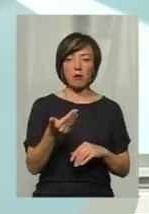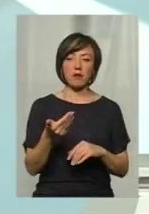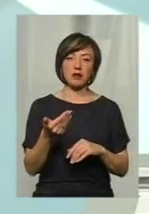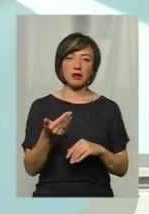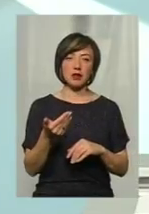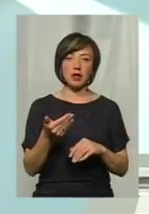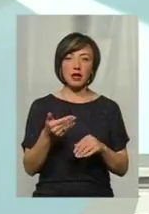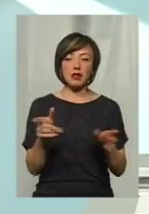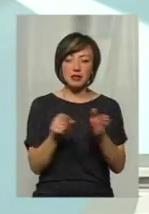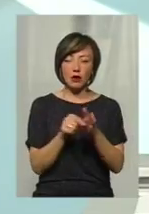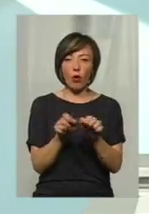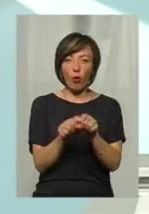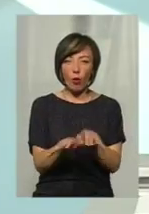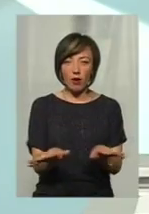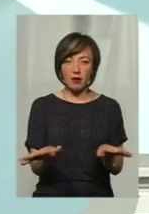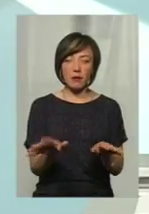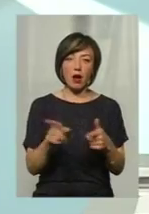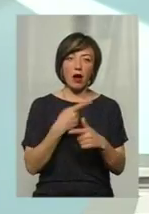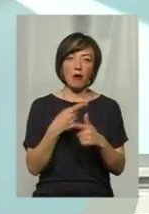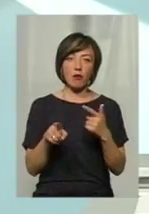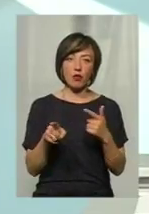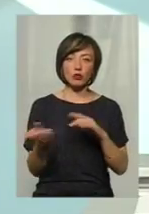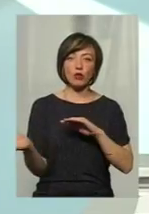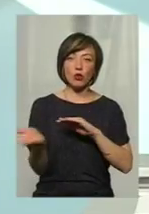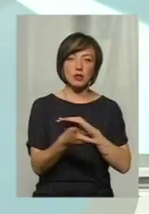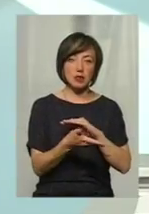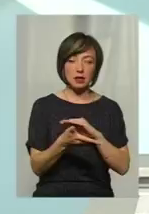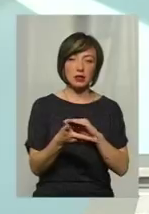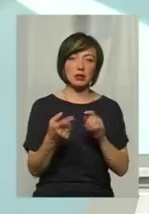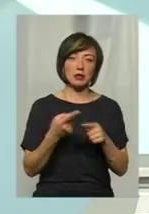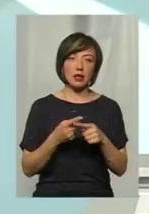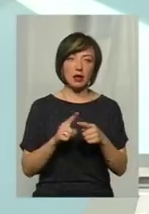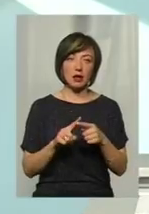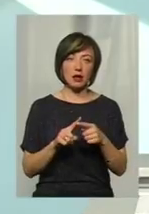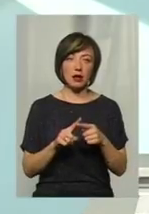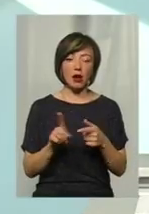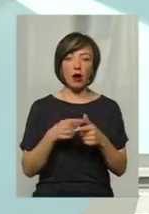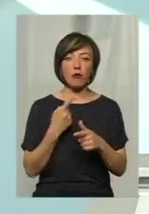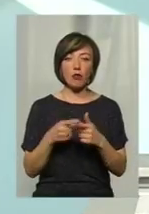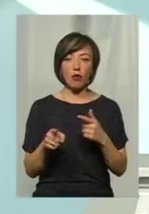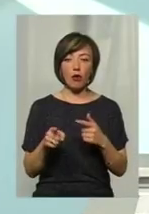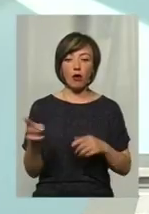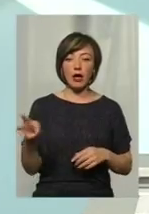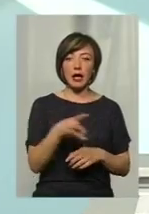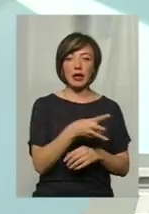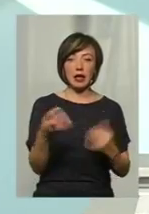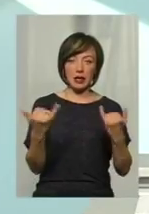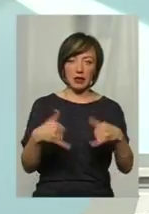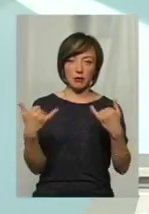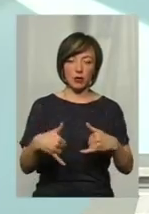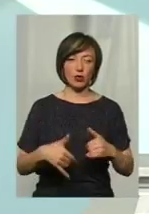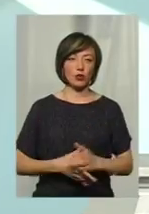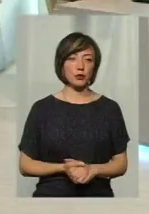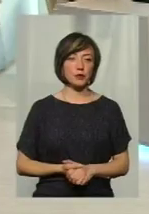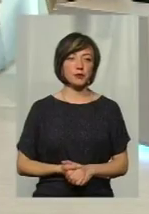з корінням, або механічно скосити його, або внести хімічні препарати.